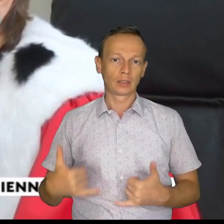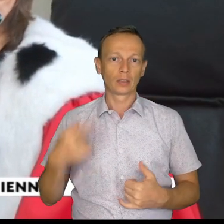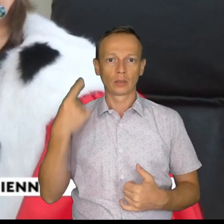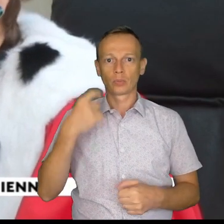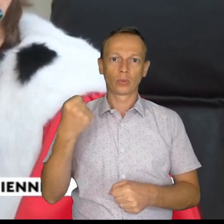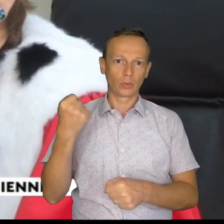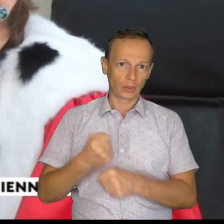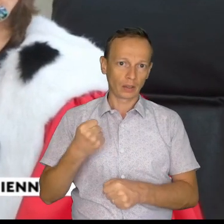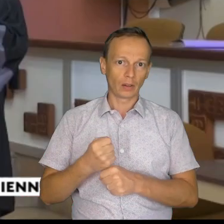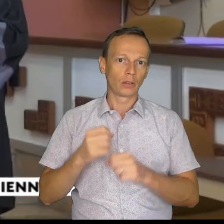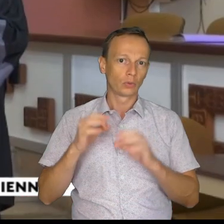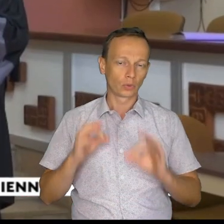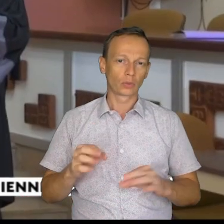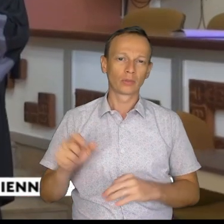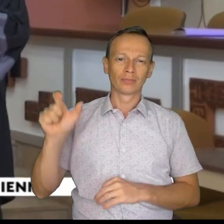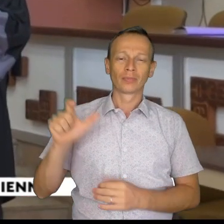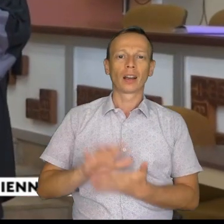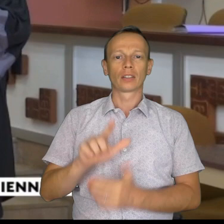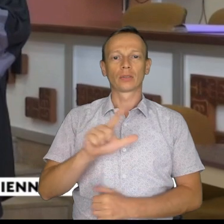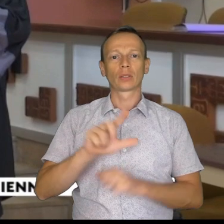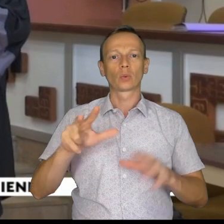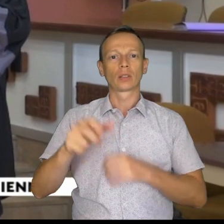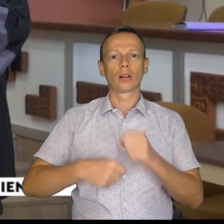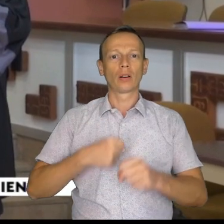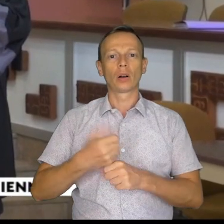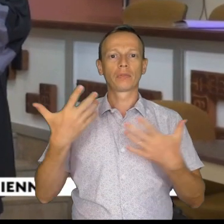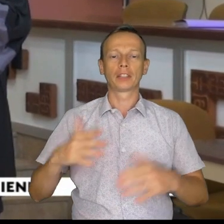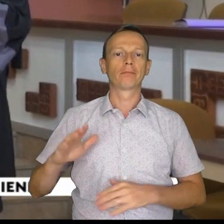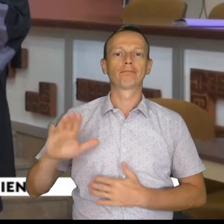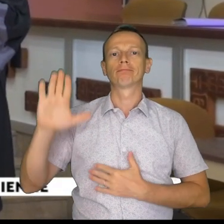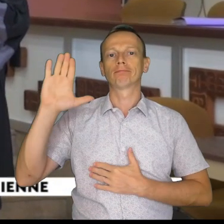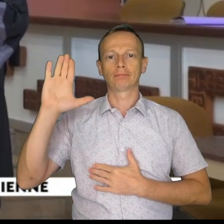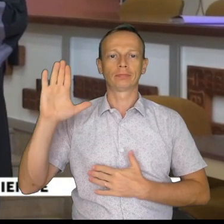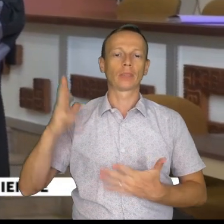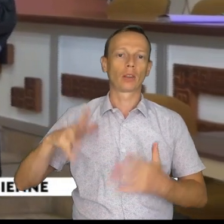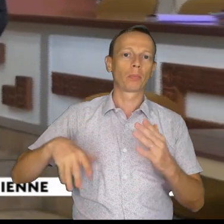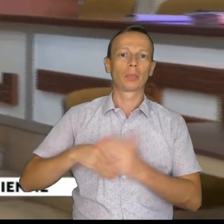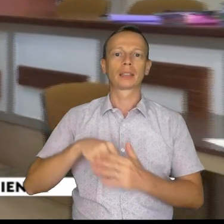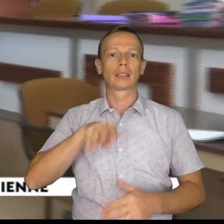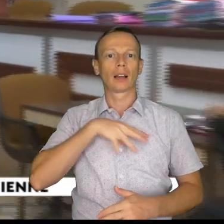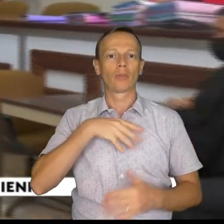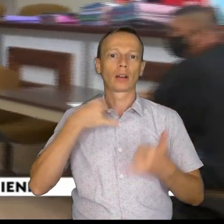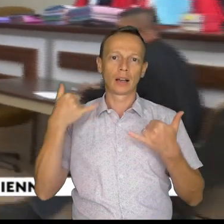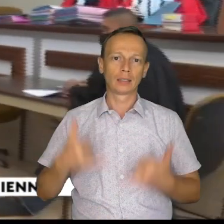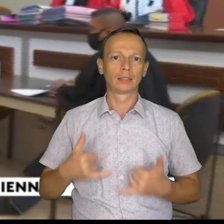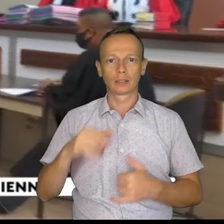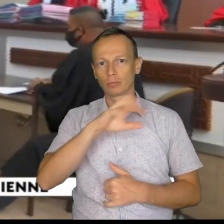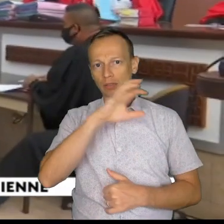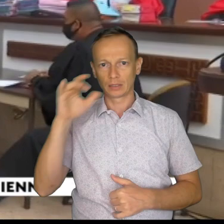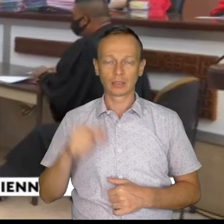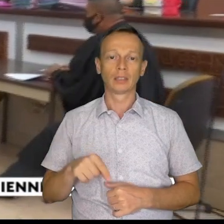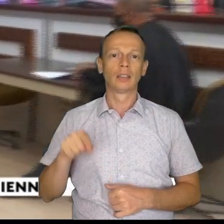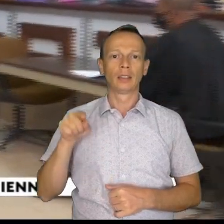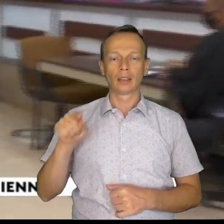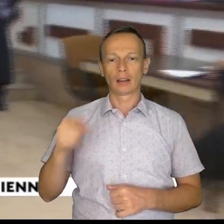métier. Tévaïti,'œuvra, 28 ans, a prêté serment et fait désormais partie des avocats du Finnois. Tévaïti,'œuvra, répond à Marie